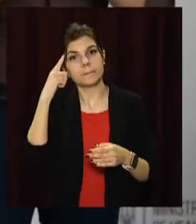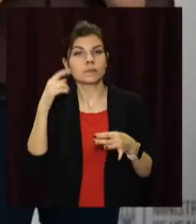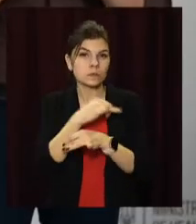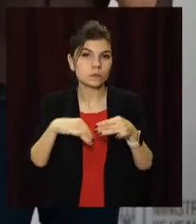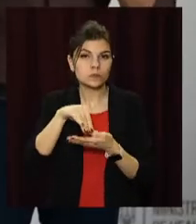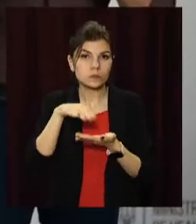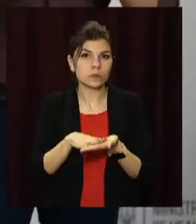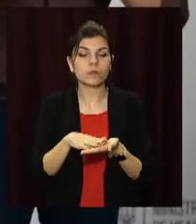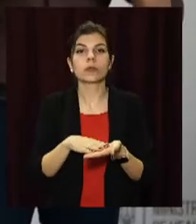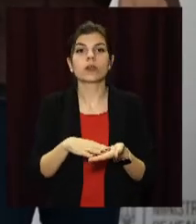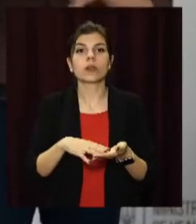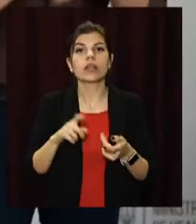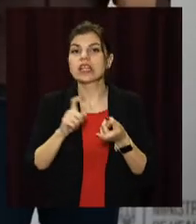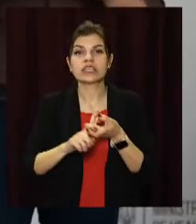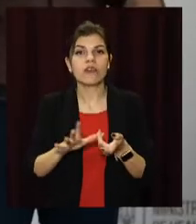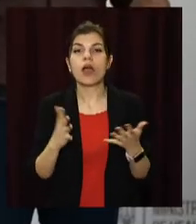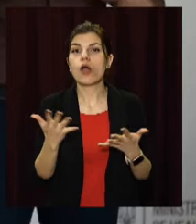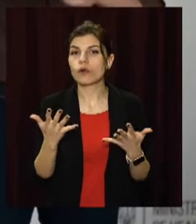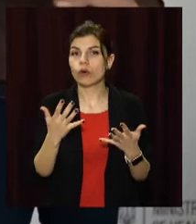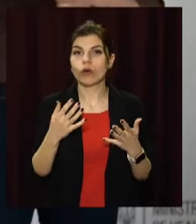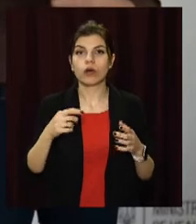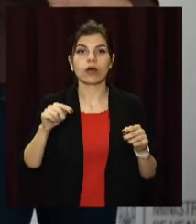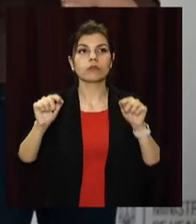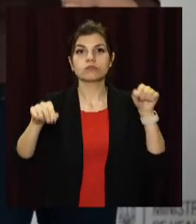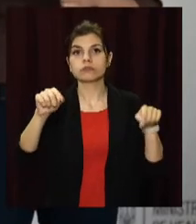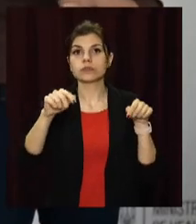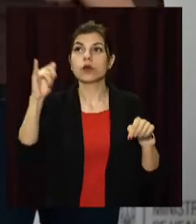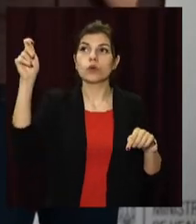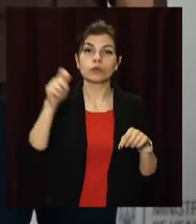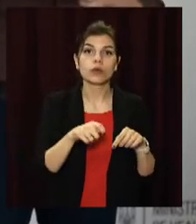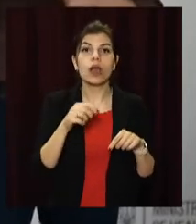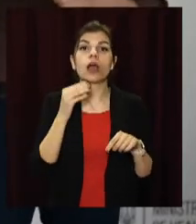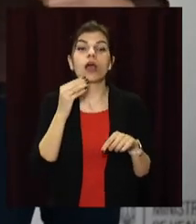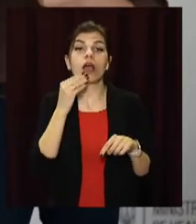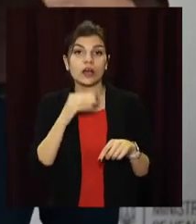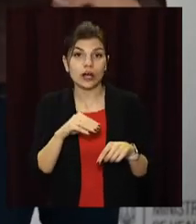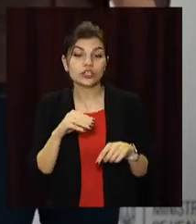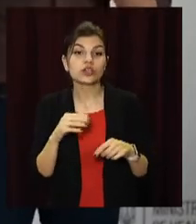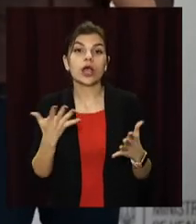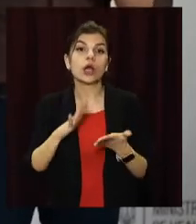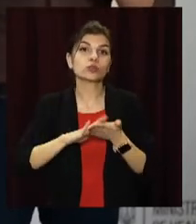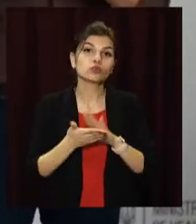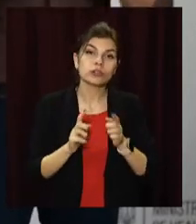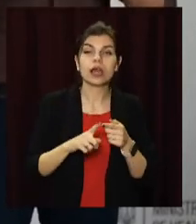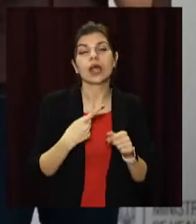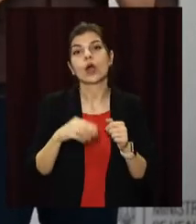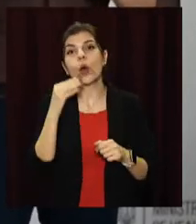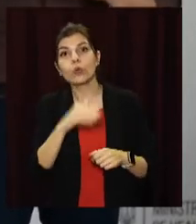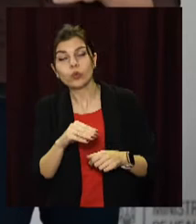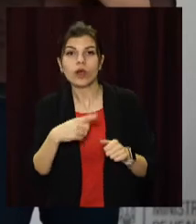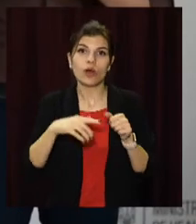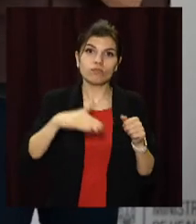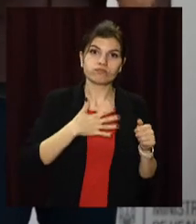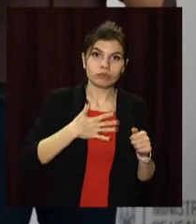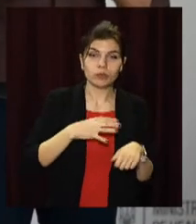незалежно від того, з якої країни прибуває громадянин, краща там епіцитуація або легша епіцитуація.